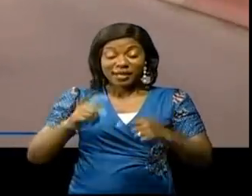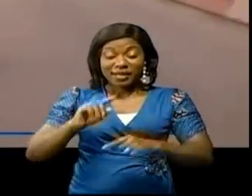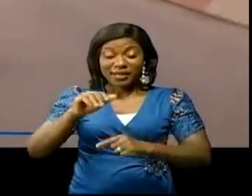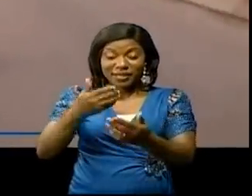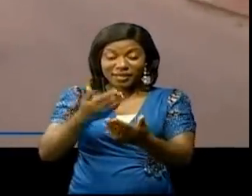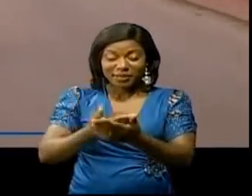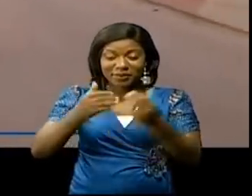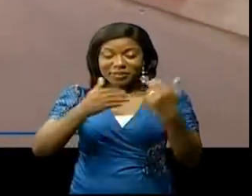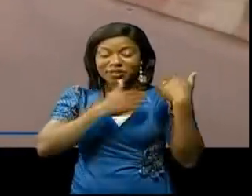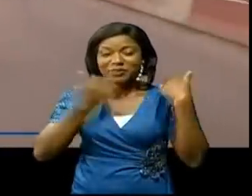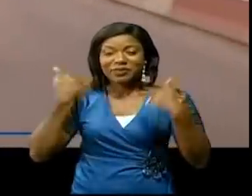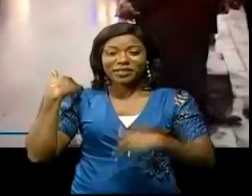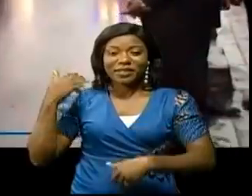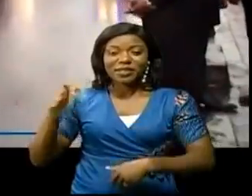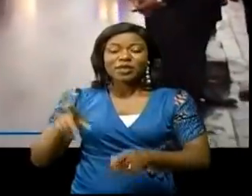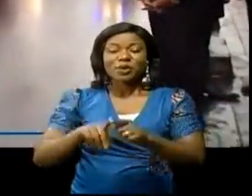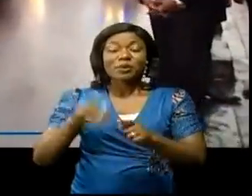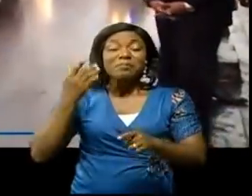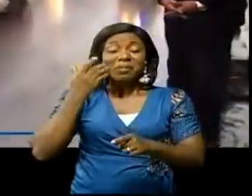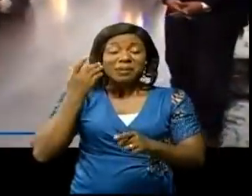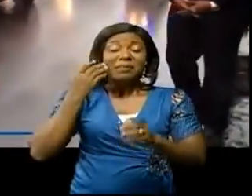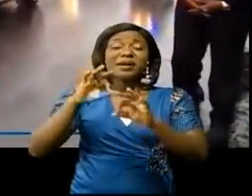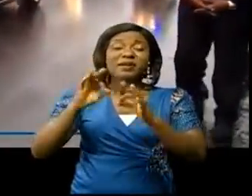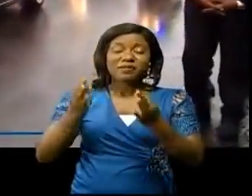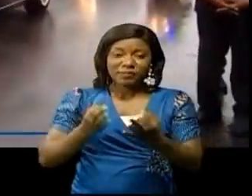avec une minerve au cou, descendu